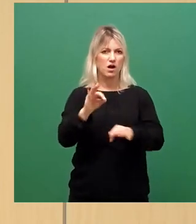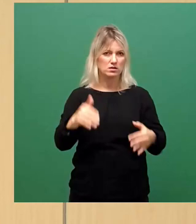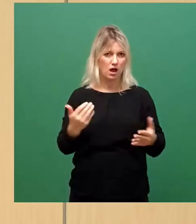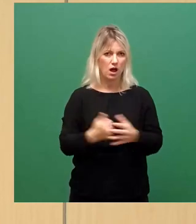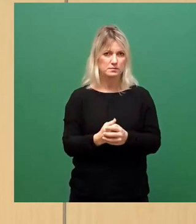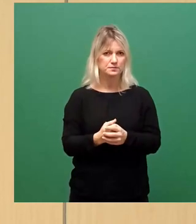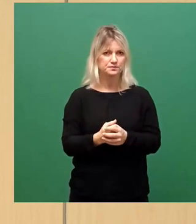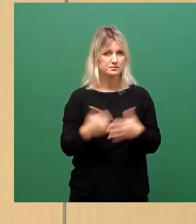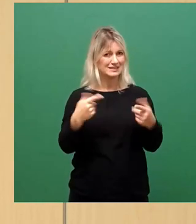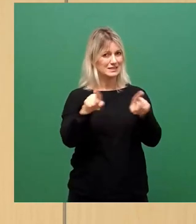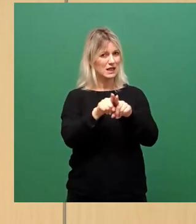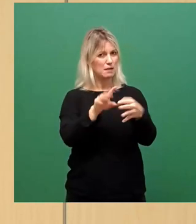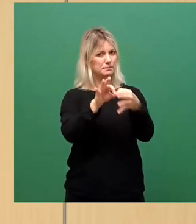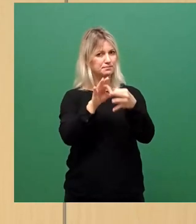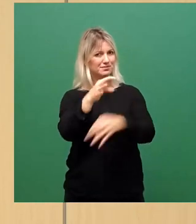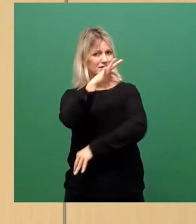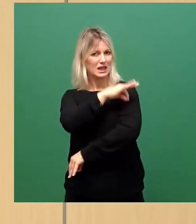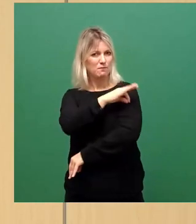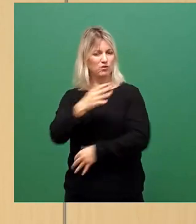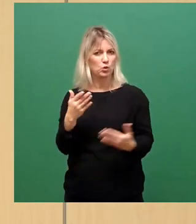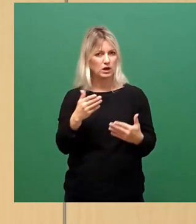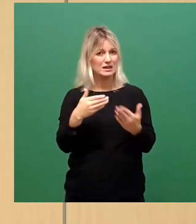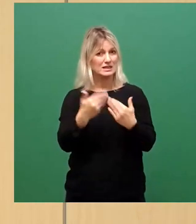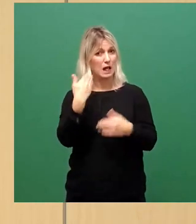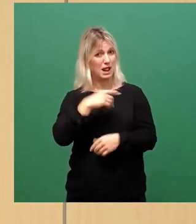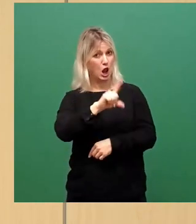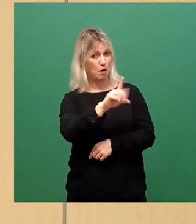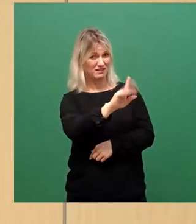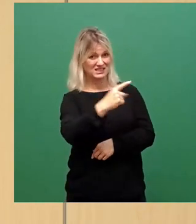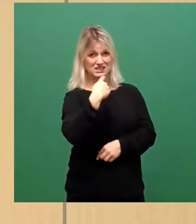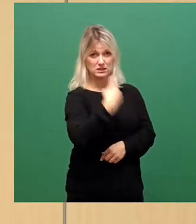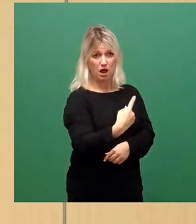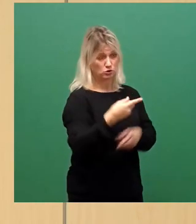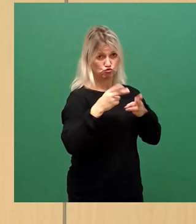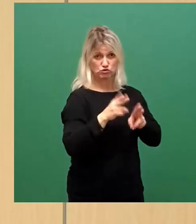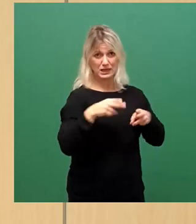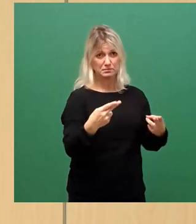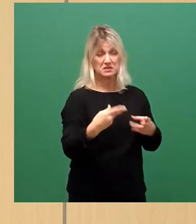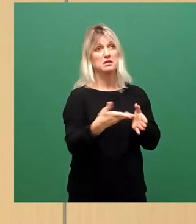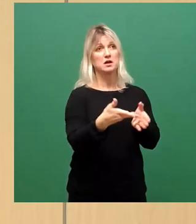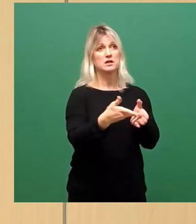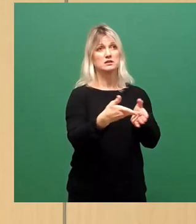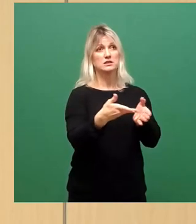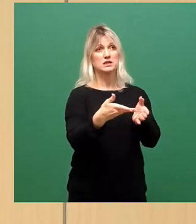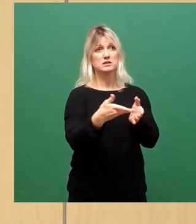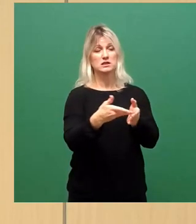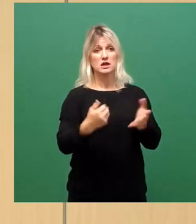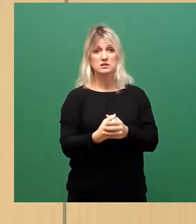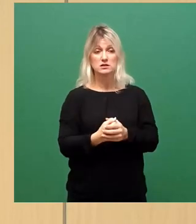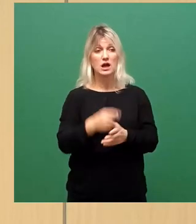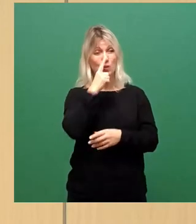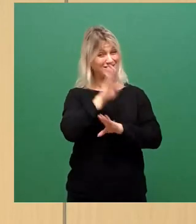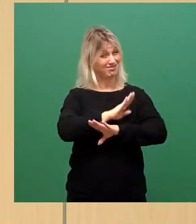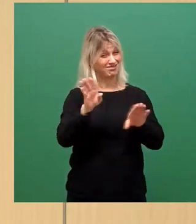Impfung. Und deswegen stimmt das, was Herr Lommel gesagt hat, eben nicht. Testen, testen, testen. Wer nicht geimpft ist,